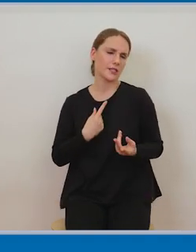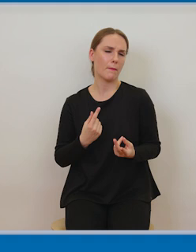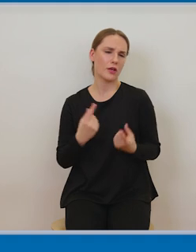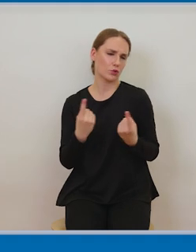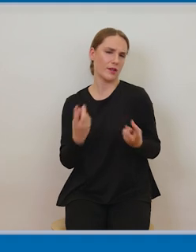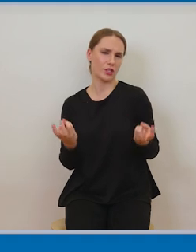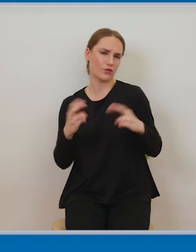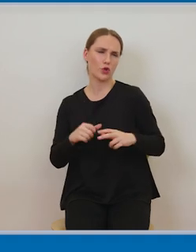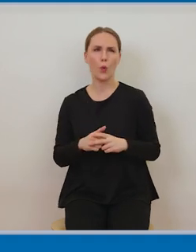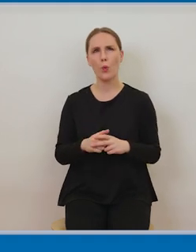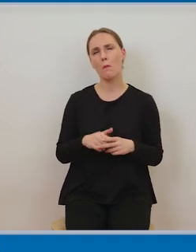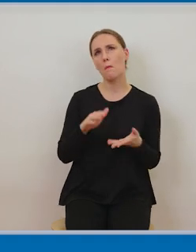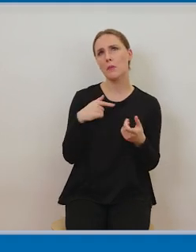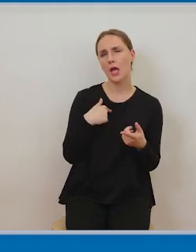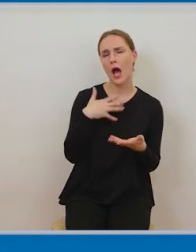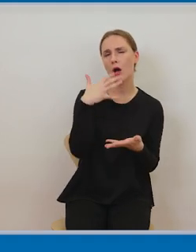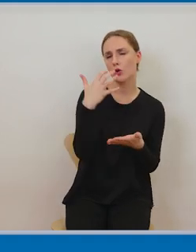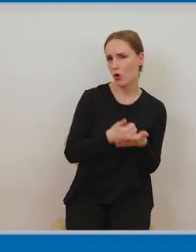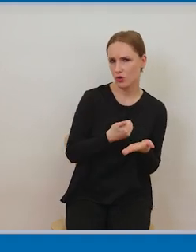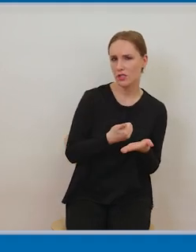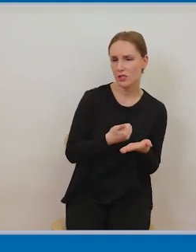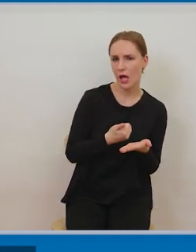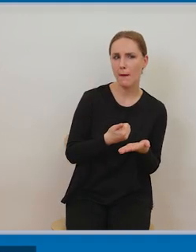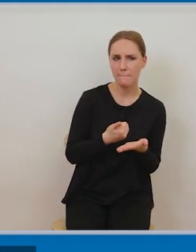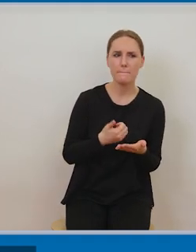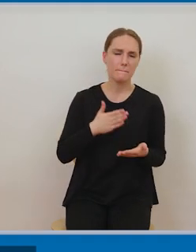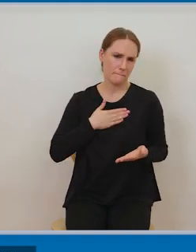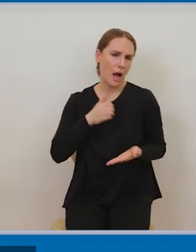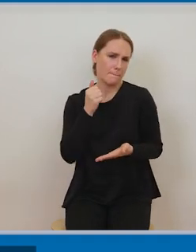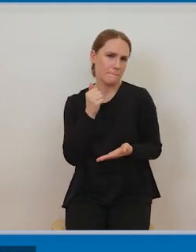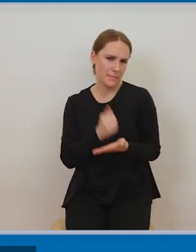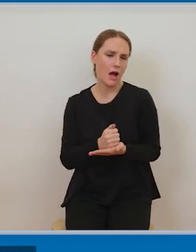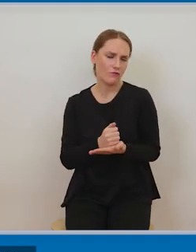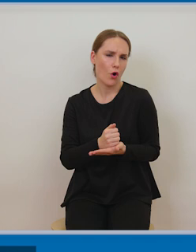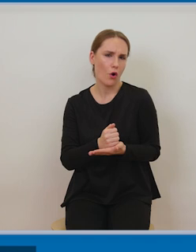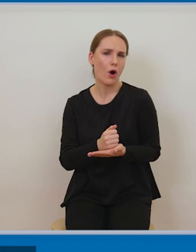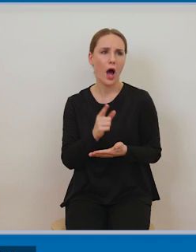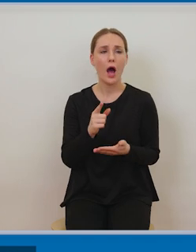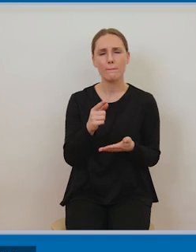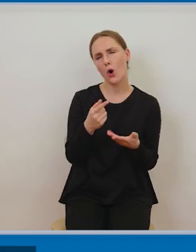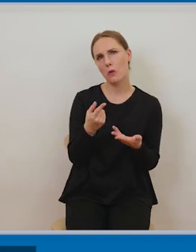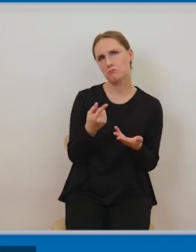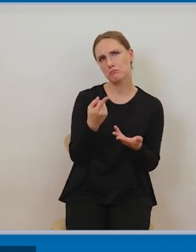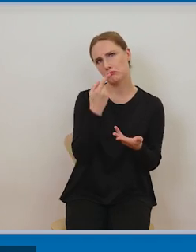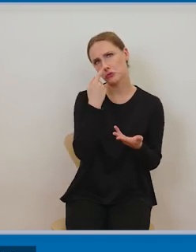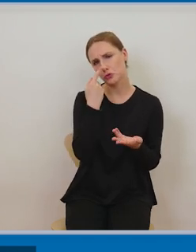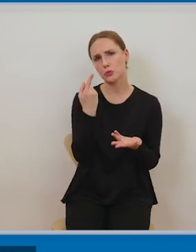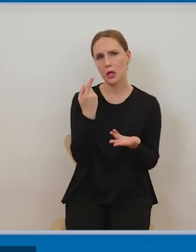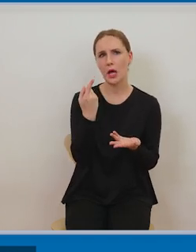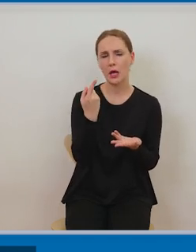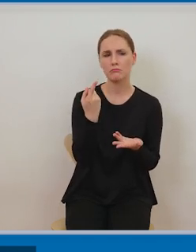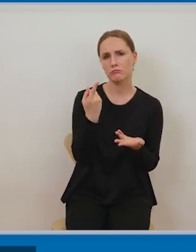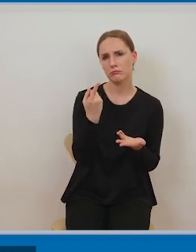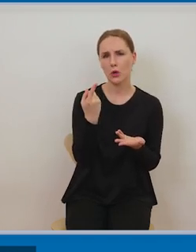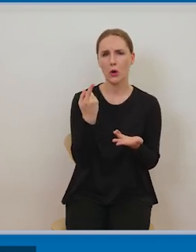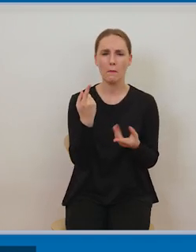dozwolony z utworów, dlatego, że wydaje nam się, że ta sytuacja jest taka neutralna. Dozwolony